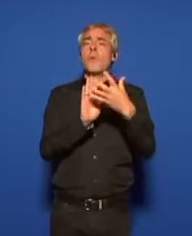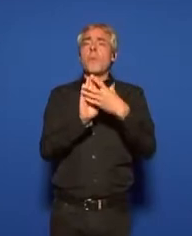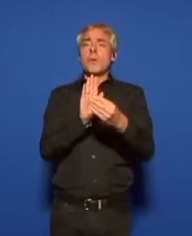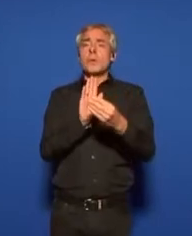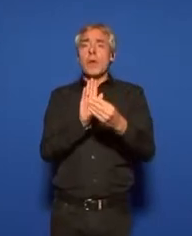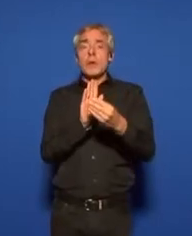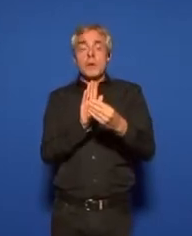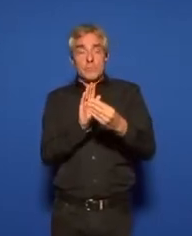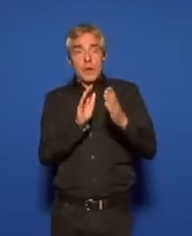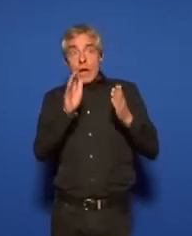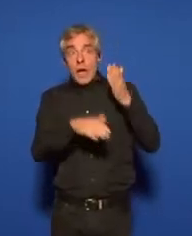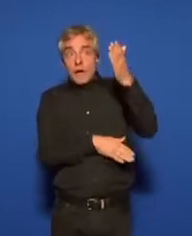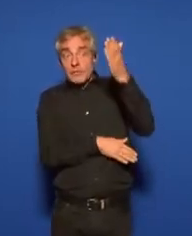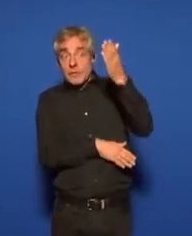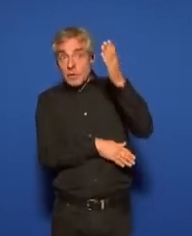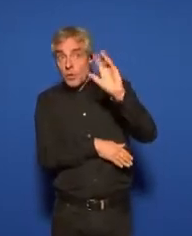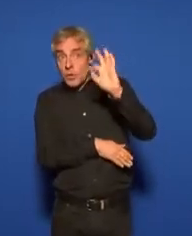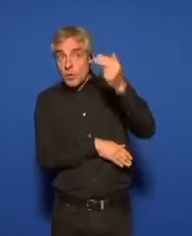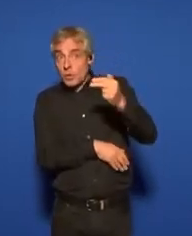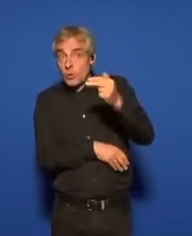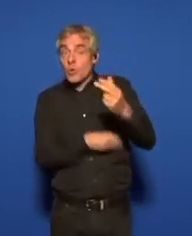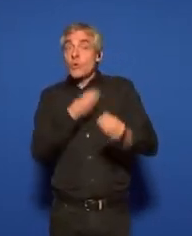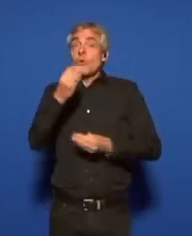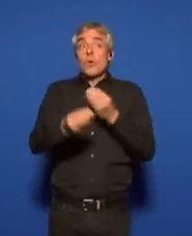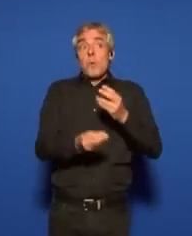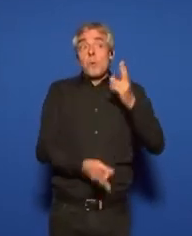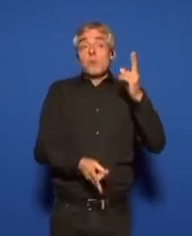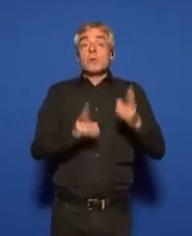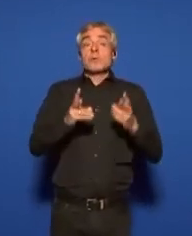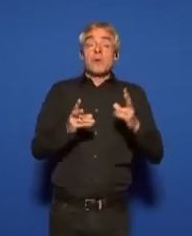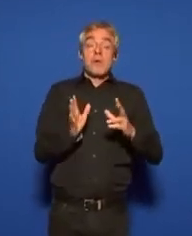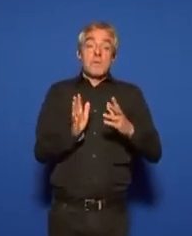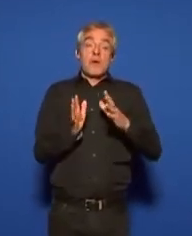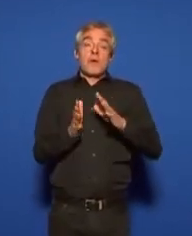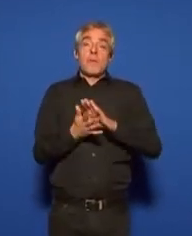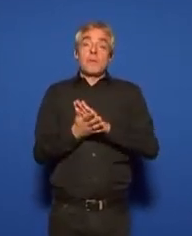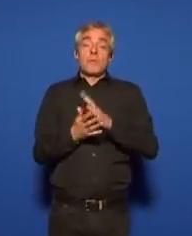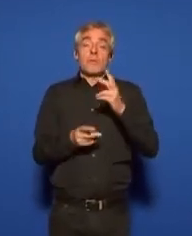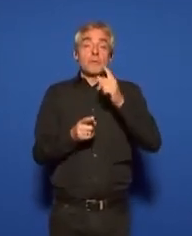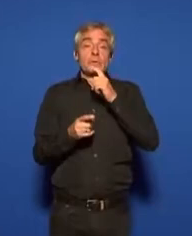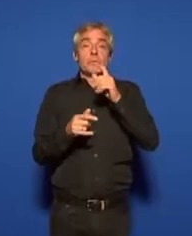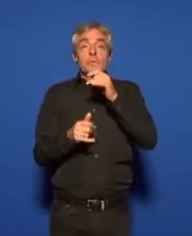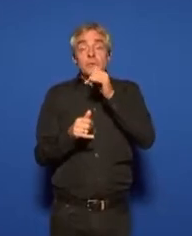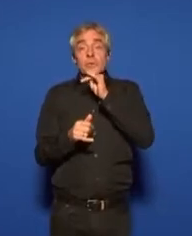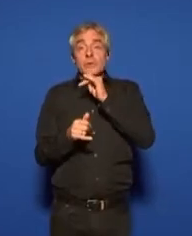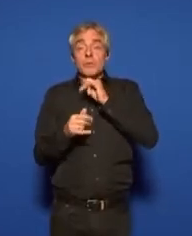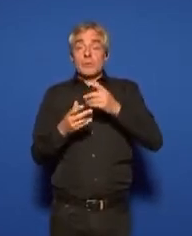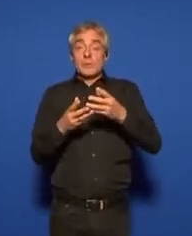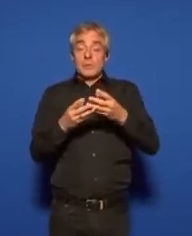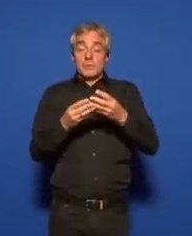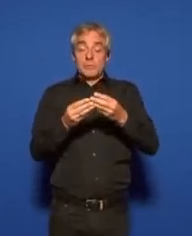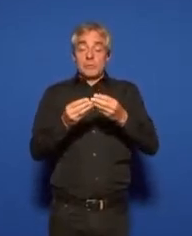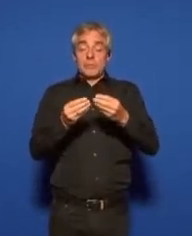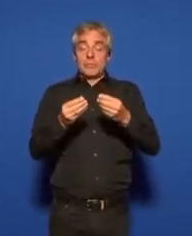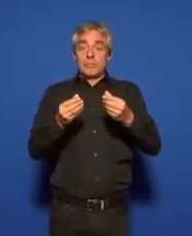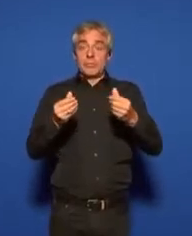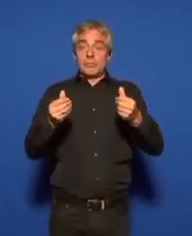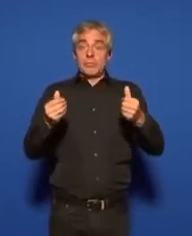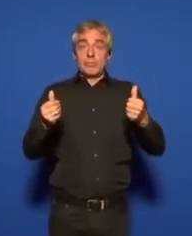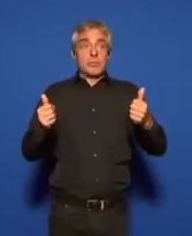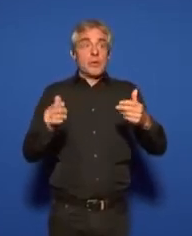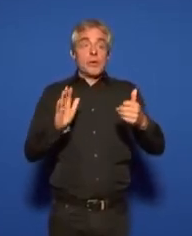a un avenir ou bien est-ce qu'il est destiné à s'éroder et à s'effacer comme